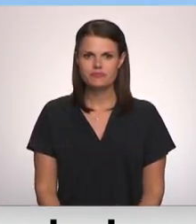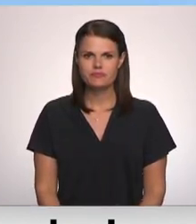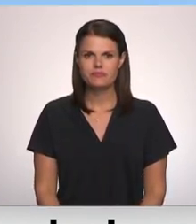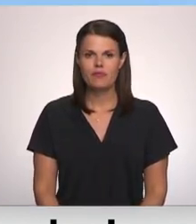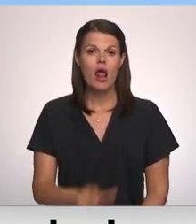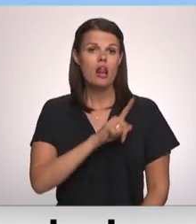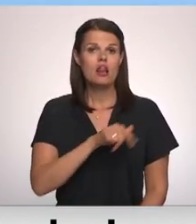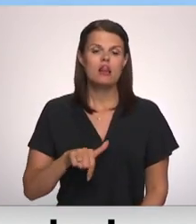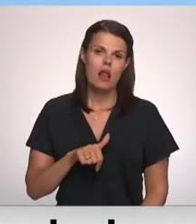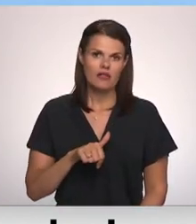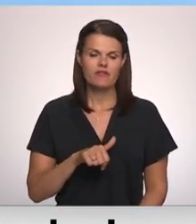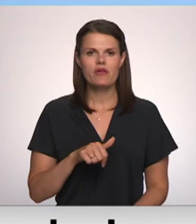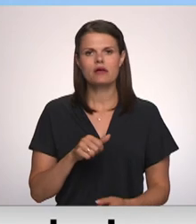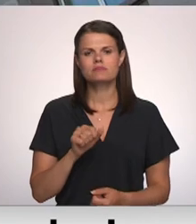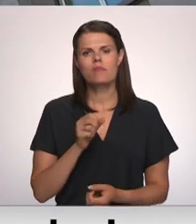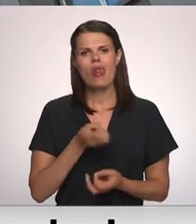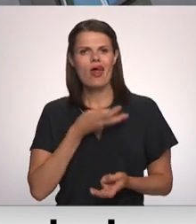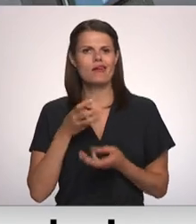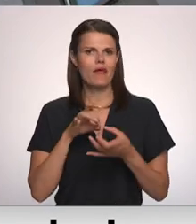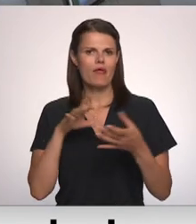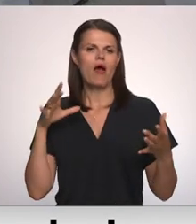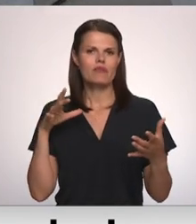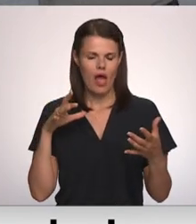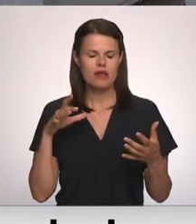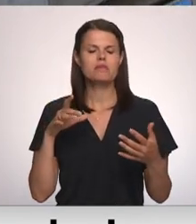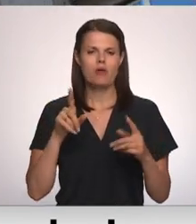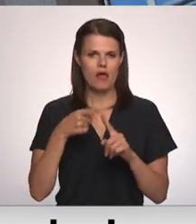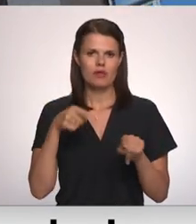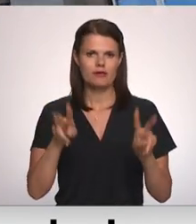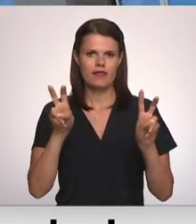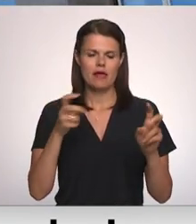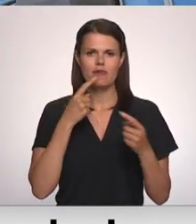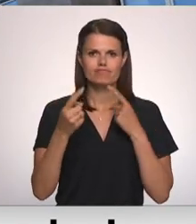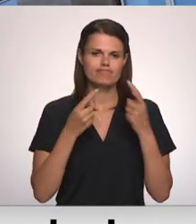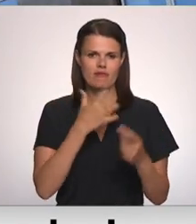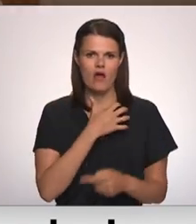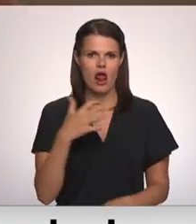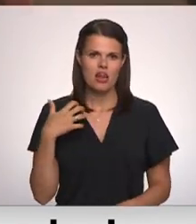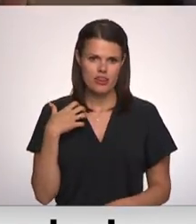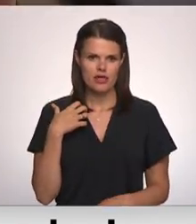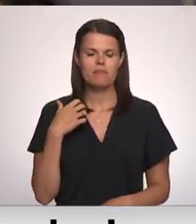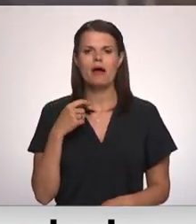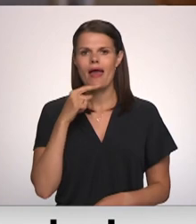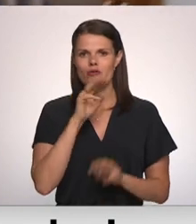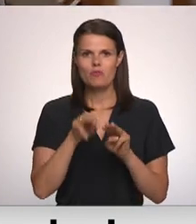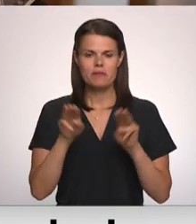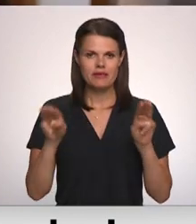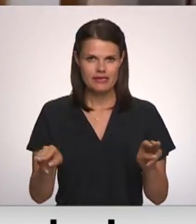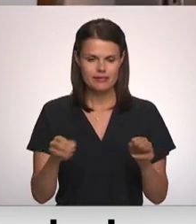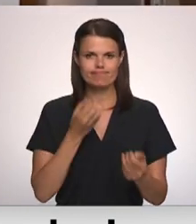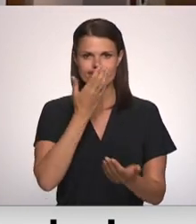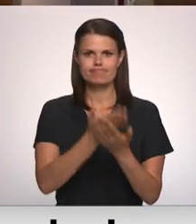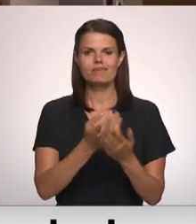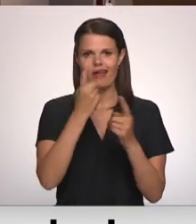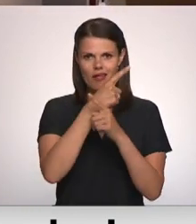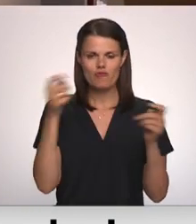Latvijas enerģētiskā neatkarība atkal nonāca valdības dienas kārtībā. Ilze Sindriksons vadītā ekonomikas ministrī prezentēja